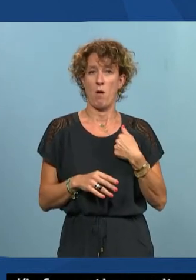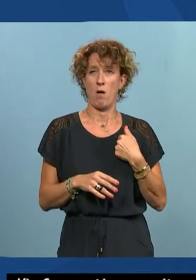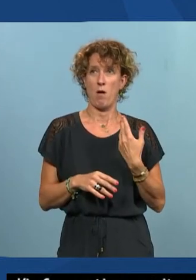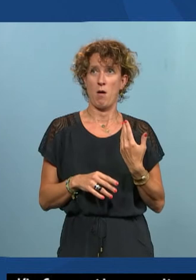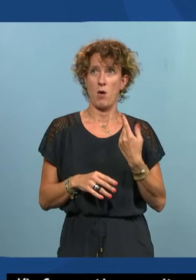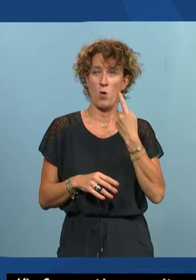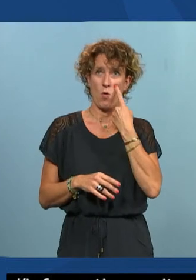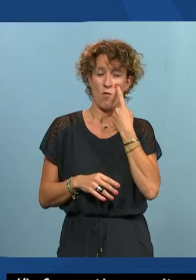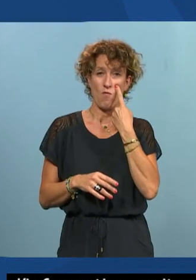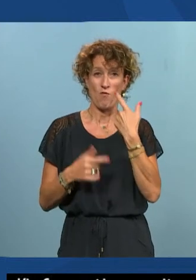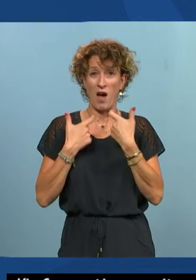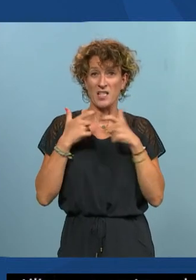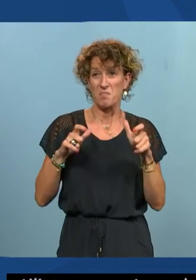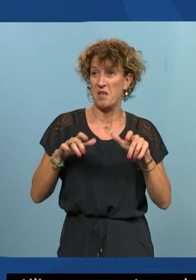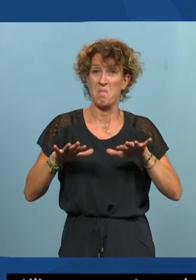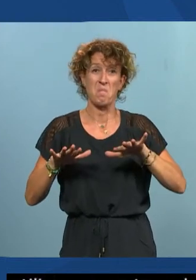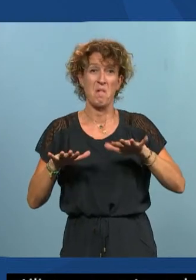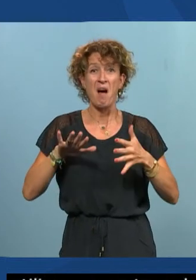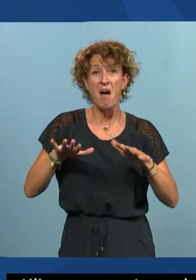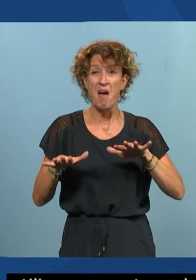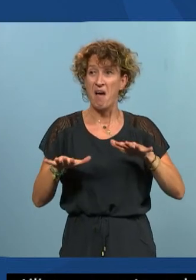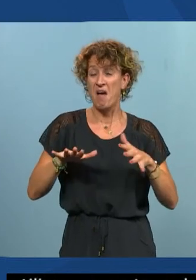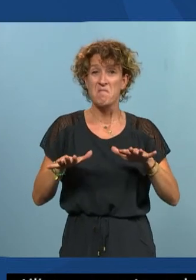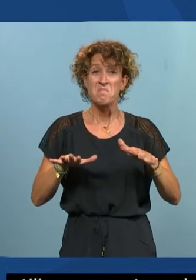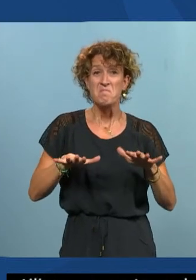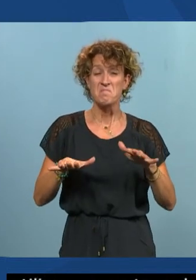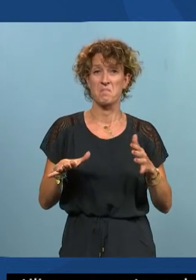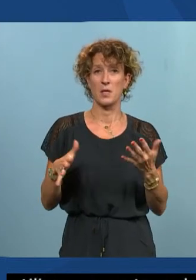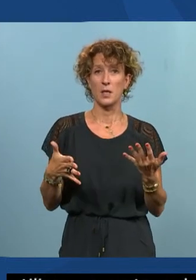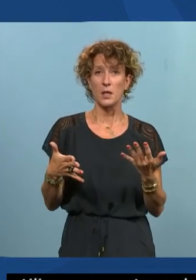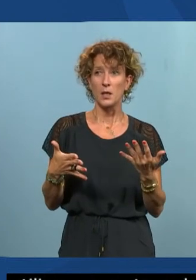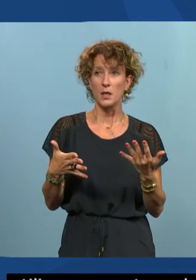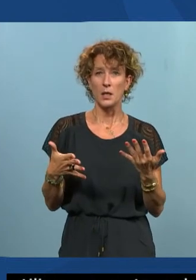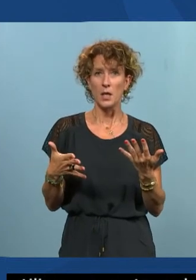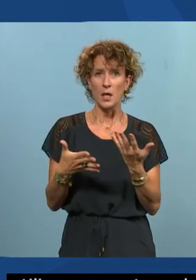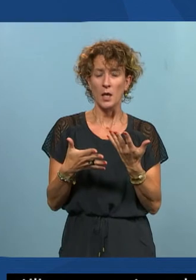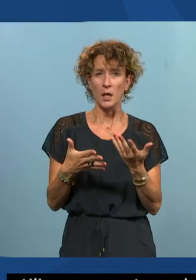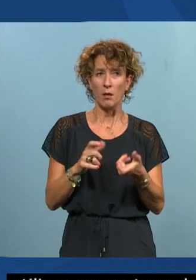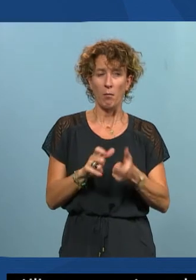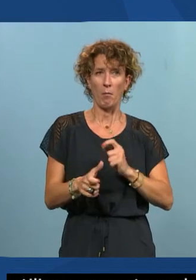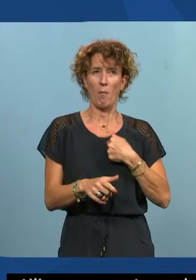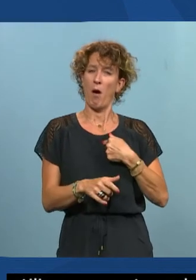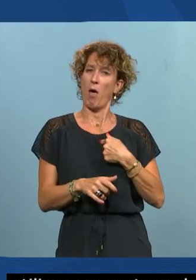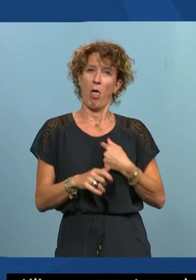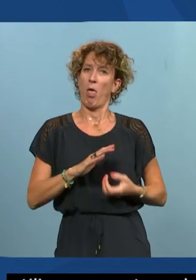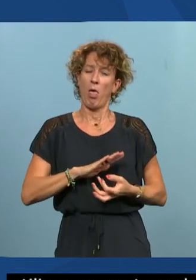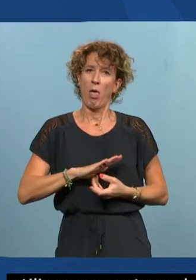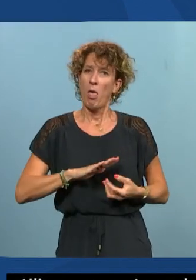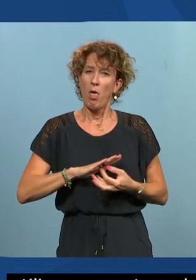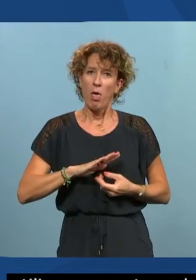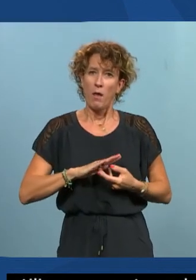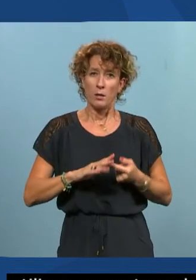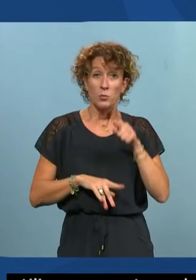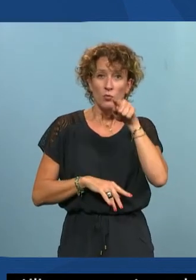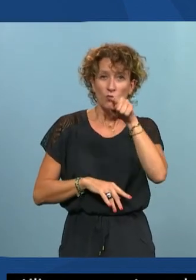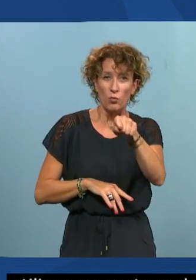accessibilité très médiocre et qui entraîne chez moi une grande frustration parce que là où vous pour lire un